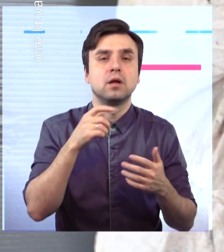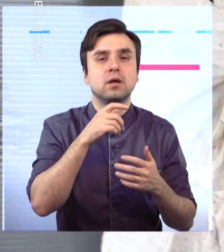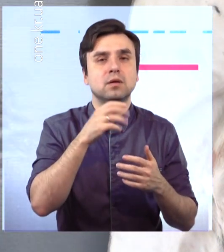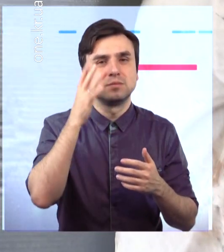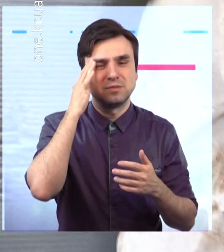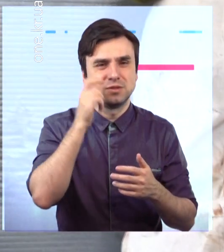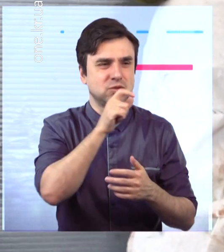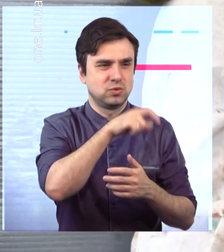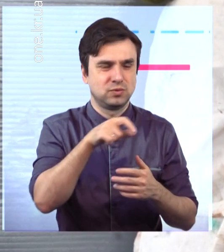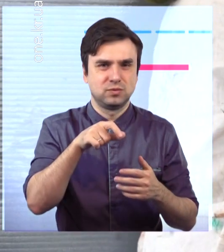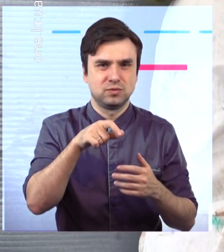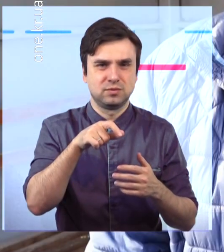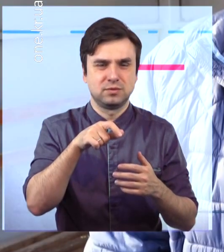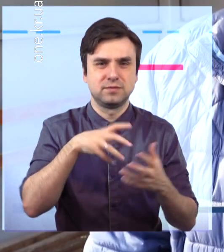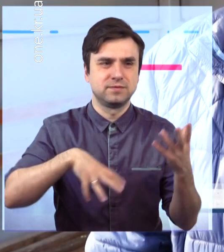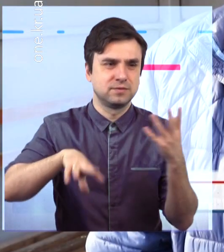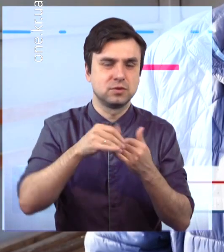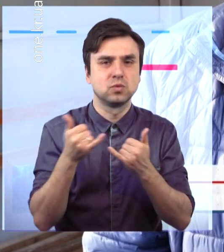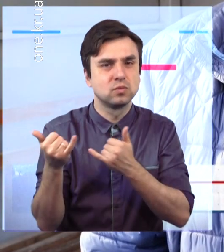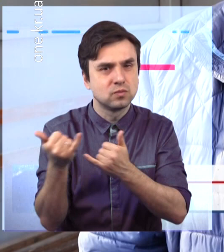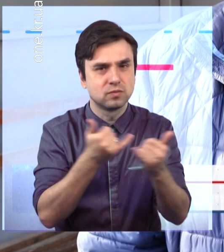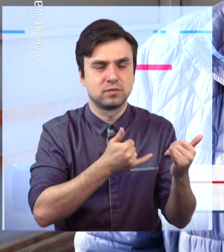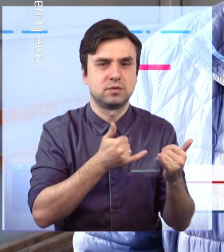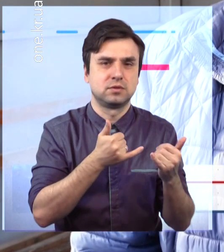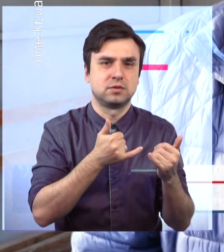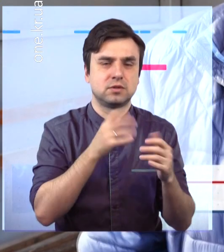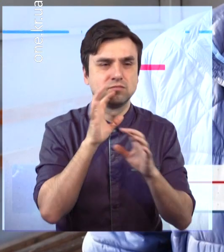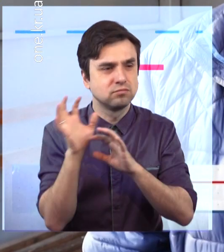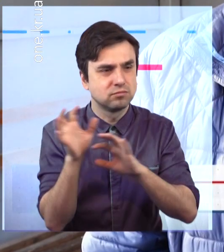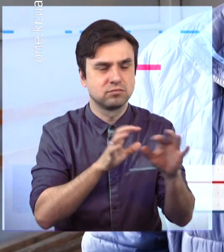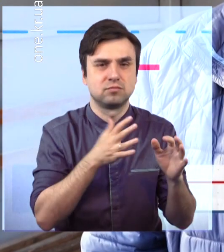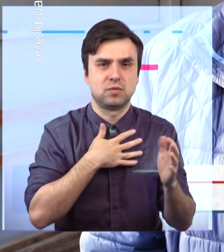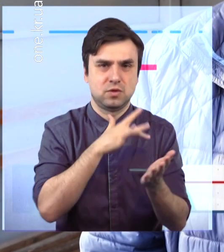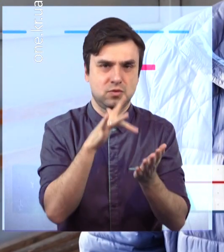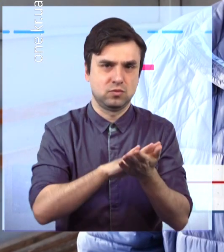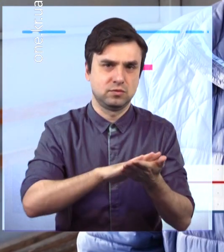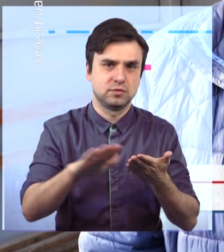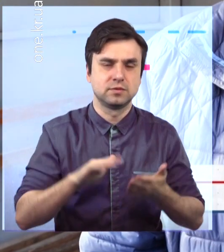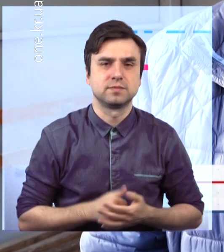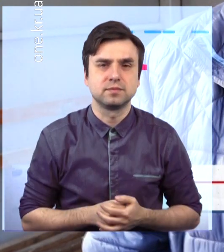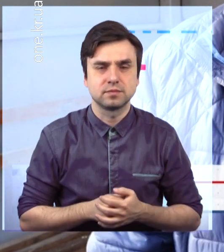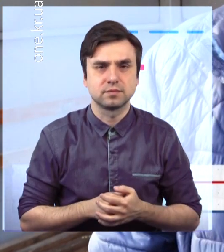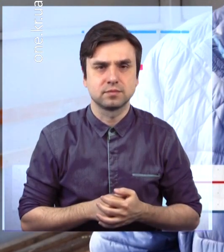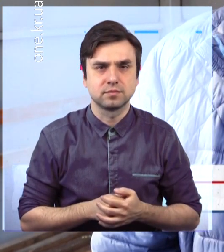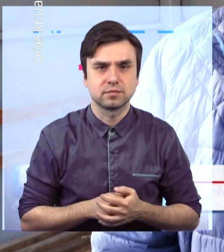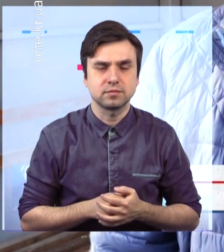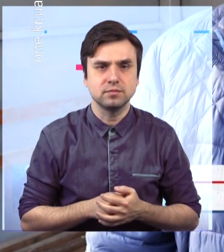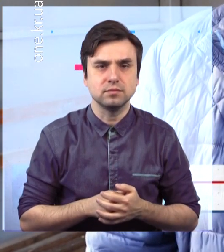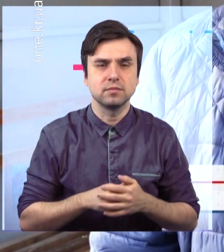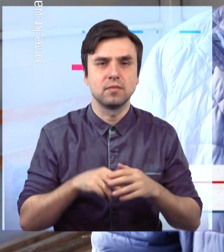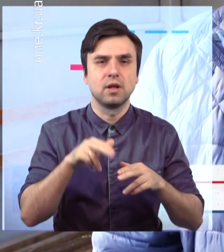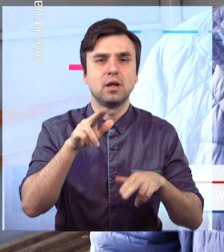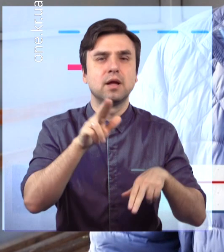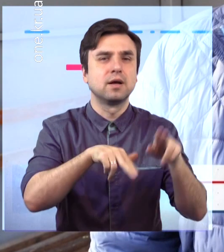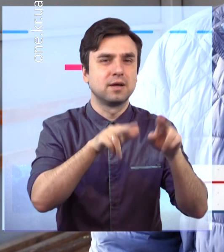дбали про вулиці рідного міста. Відновили покриття, менше неділі простояло,